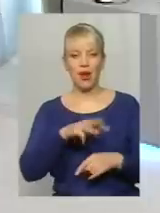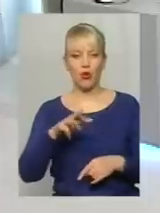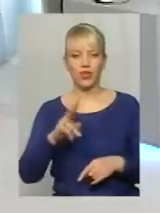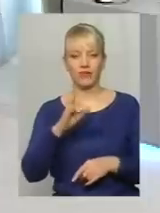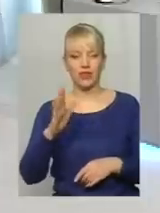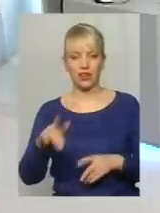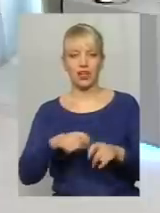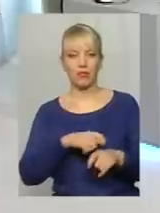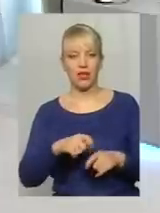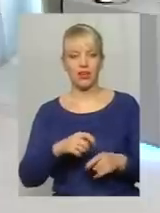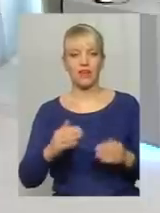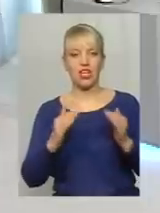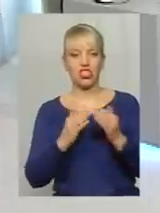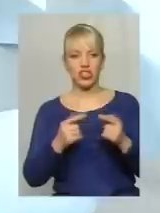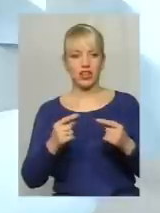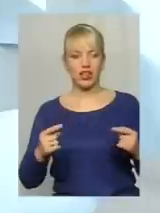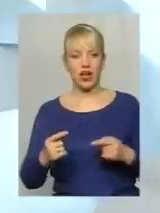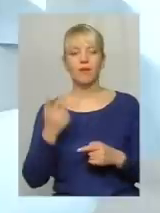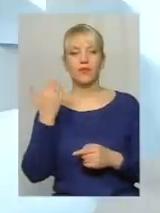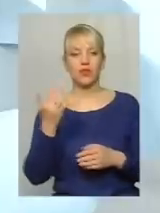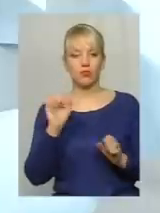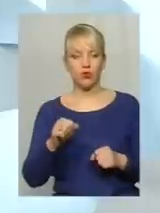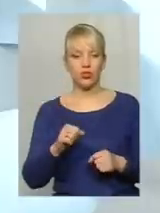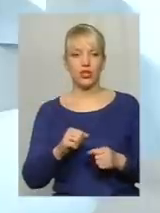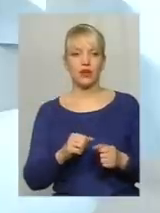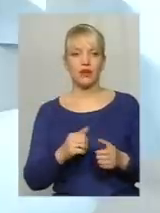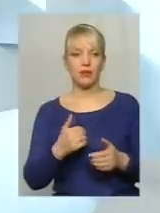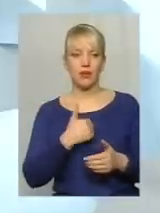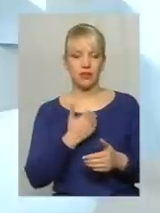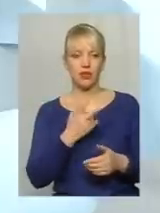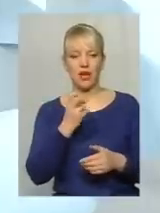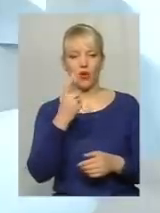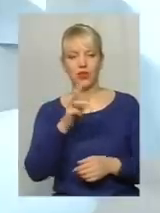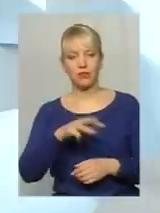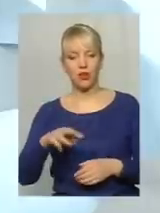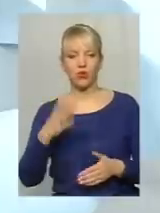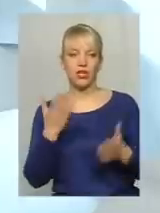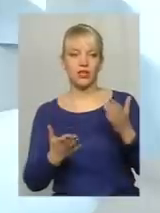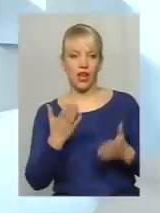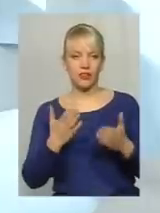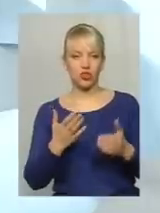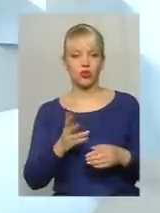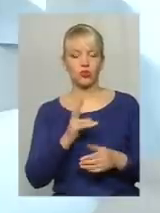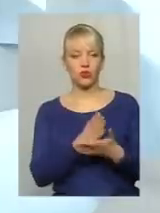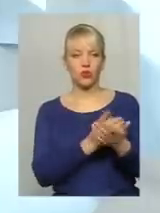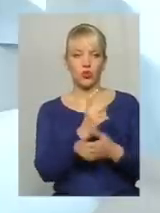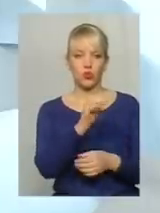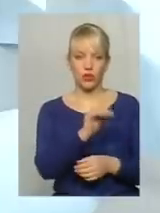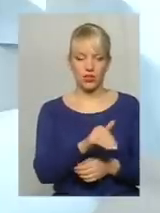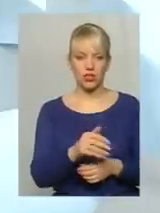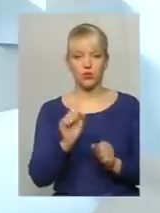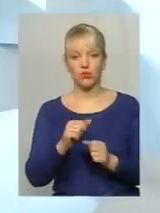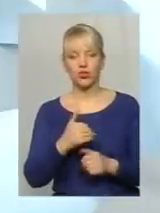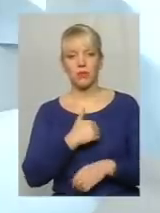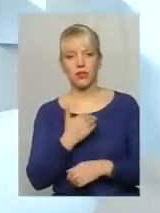метрів житла, то він може претендувати на мільйон. Або навпаки, якщо хтось обслуговував 100 тисяч, може претендувати на